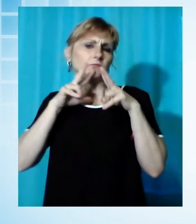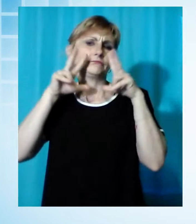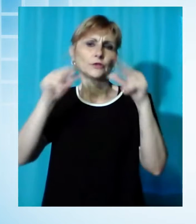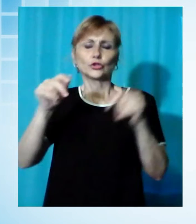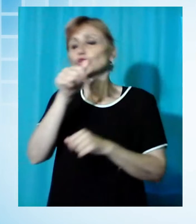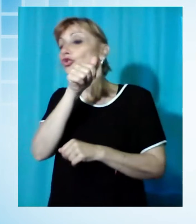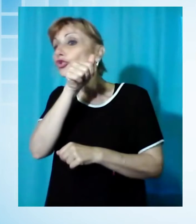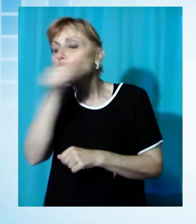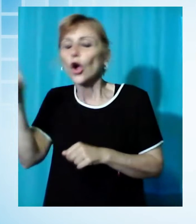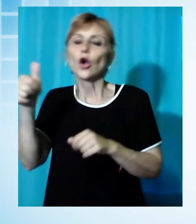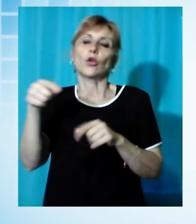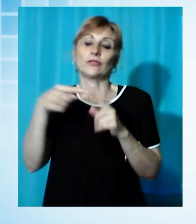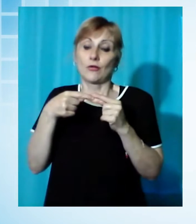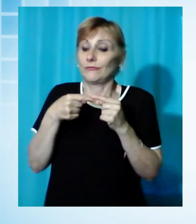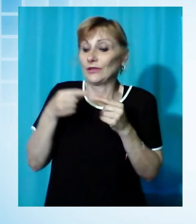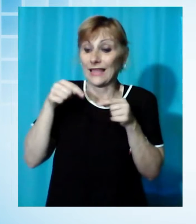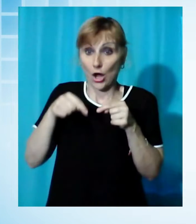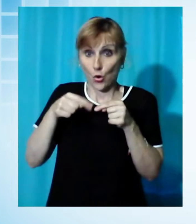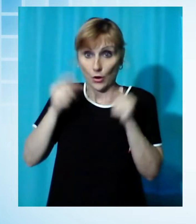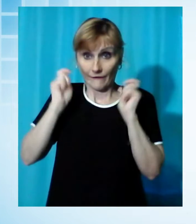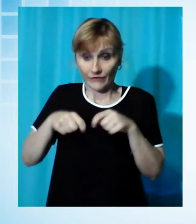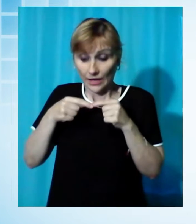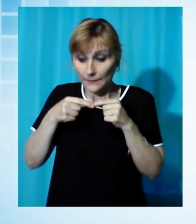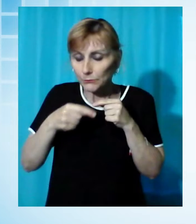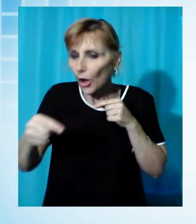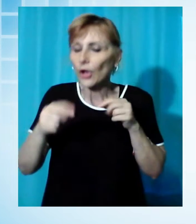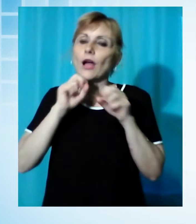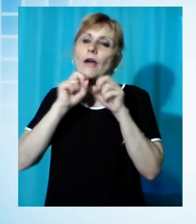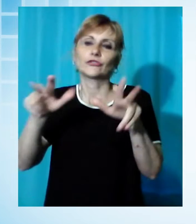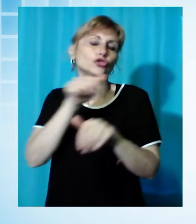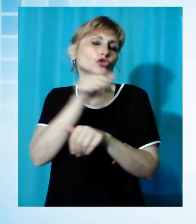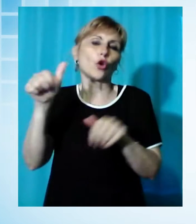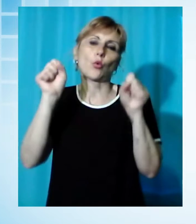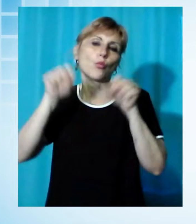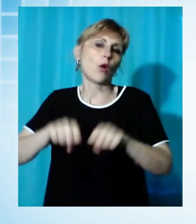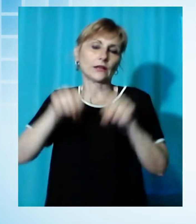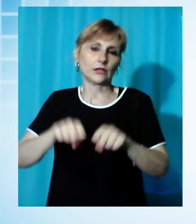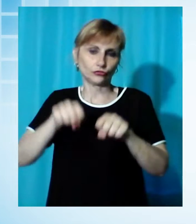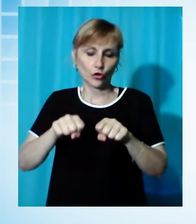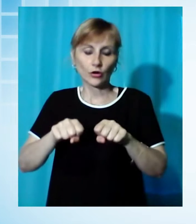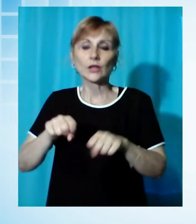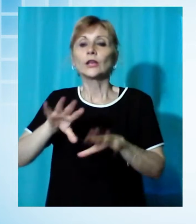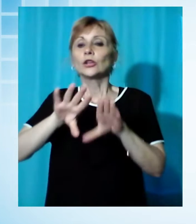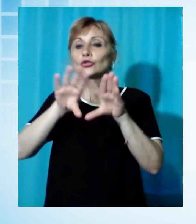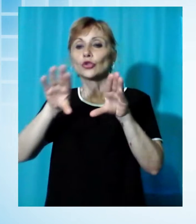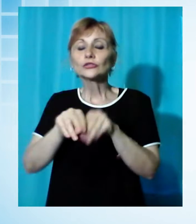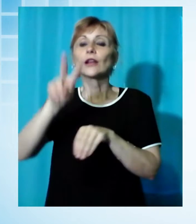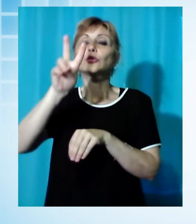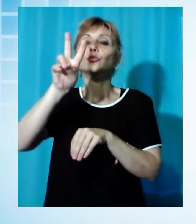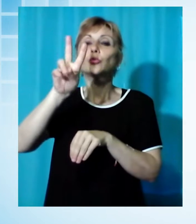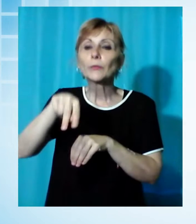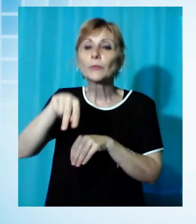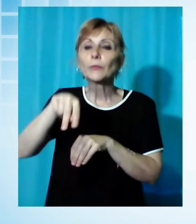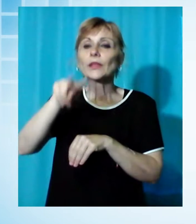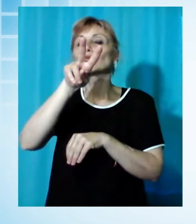guarigioni. Sono dunque sul territorio dell'ASD Toscana Nord-Ovest 2291 le guarigioni